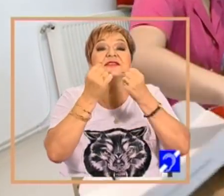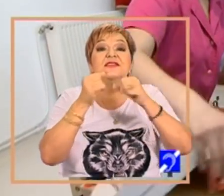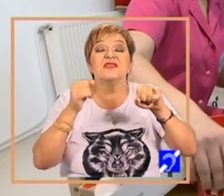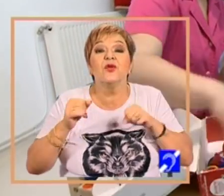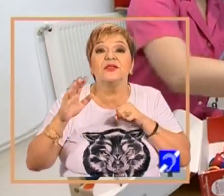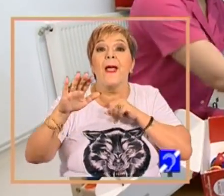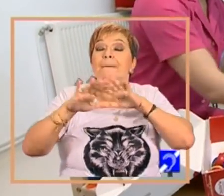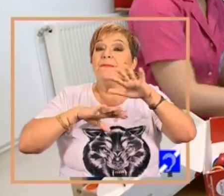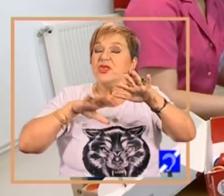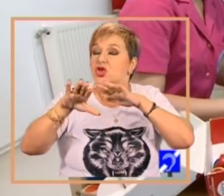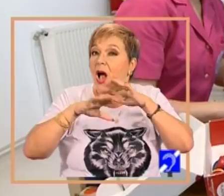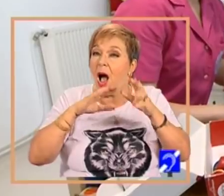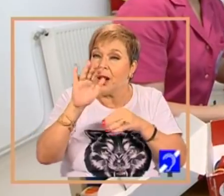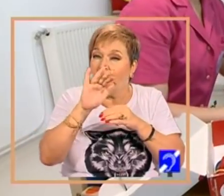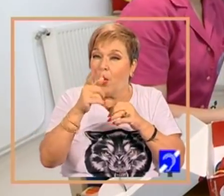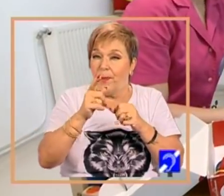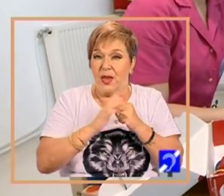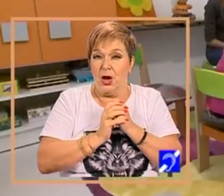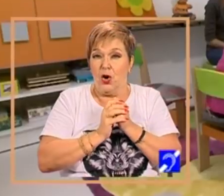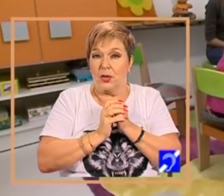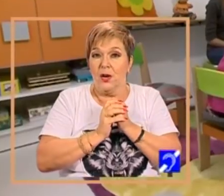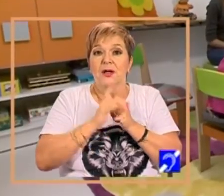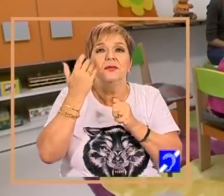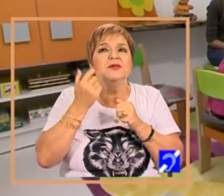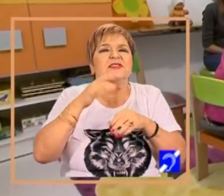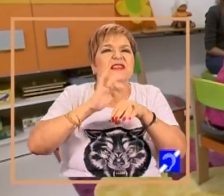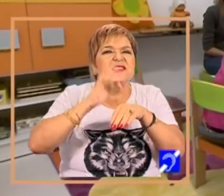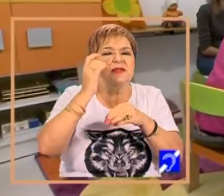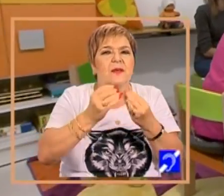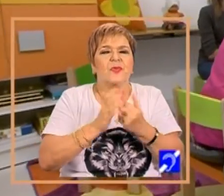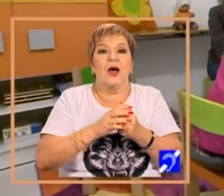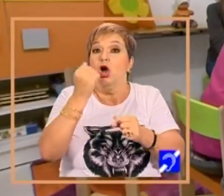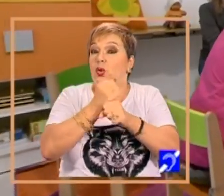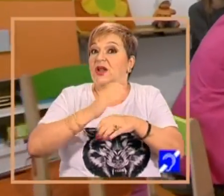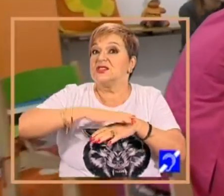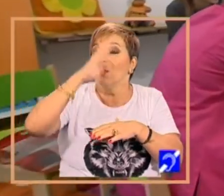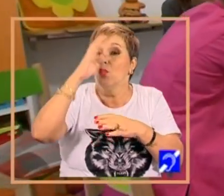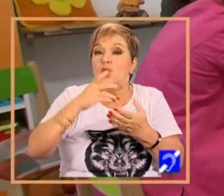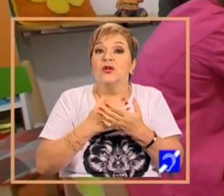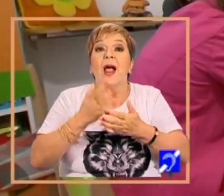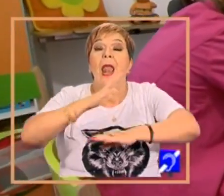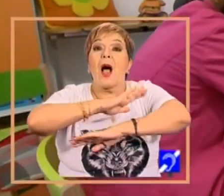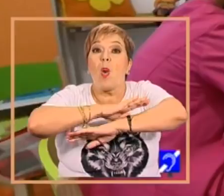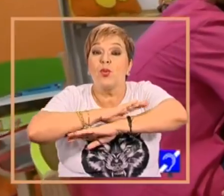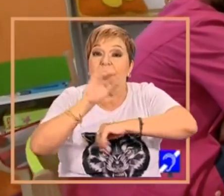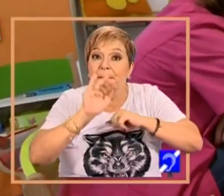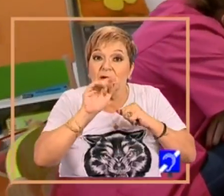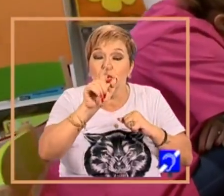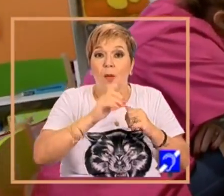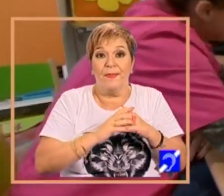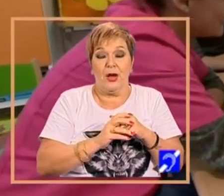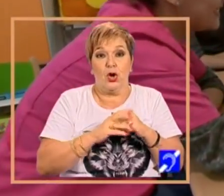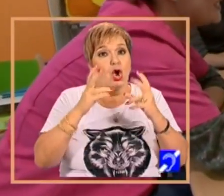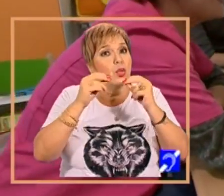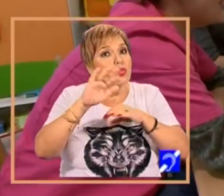a motricității fine, integrare senzorială, lucrăm foarte mult pe partea de comportamente. Sunt